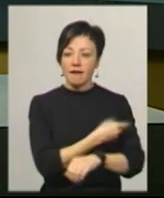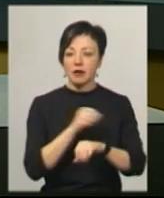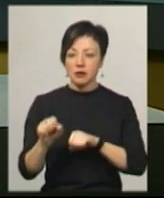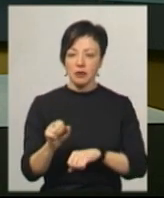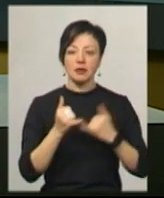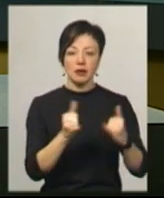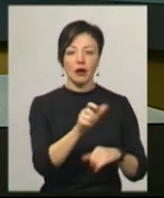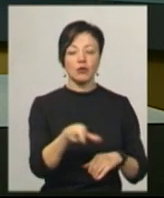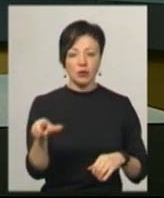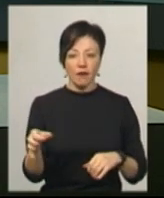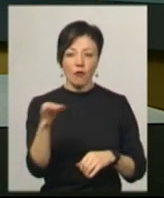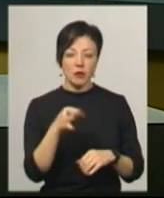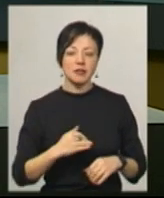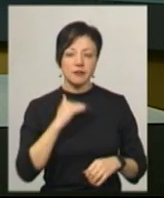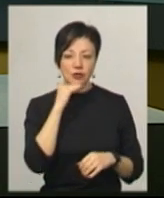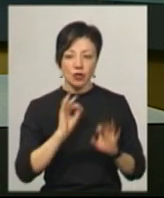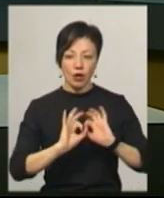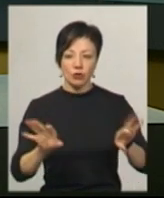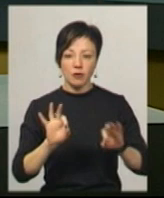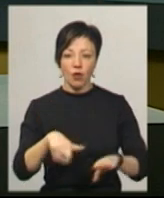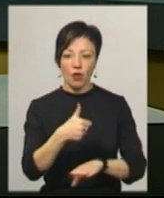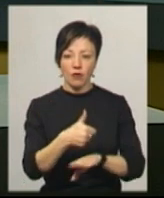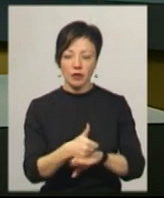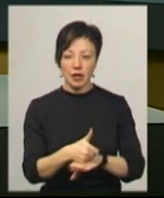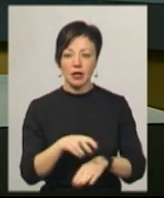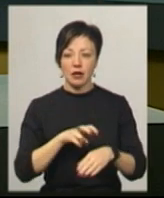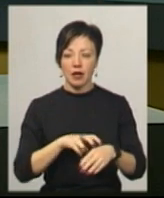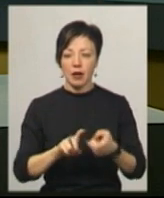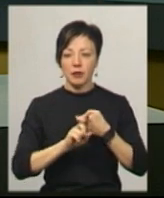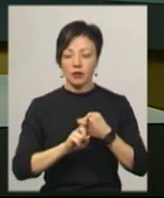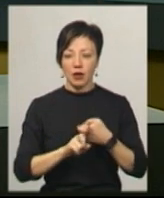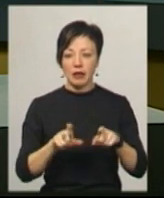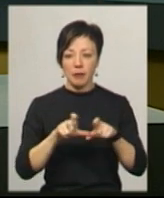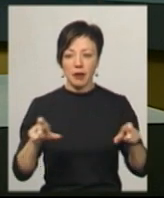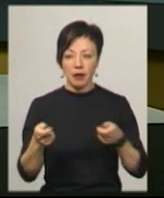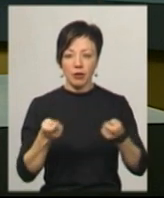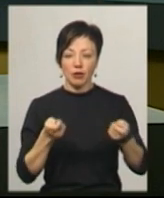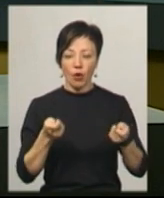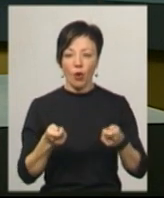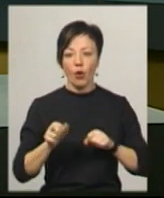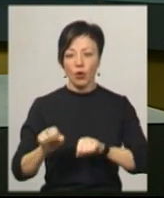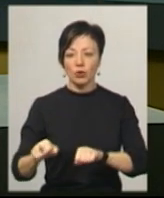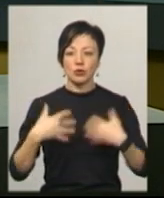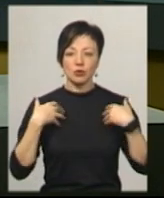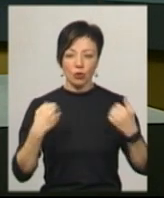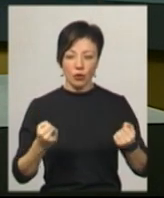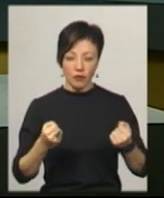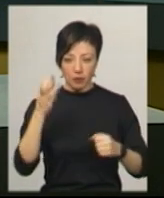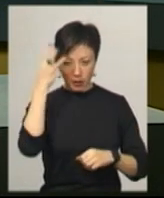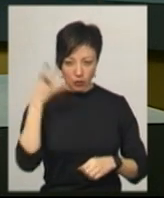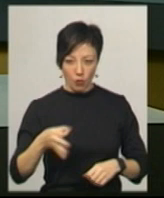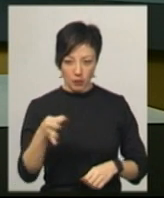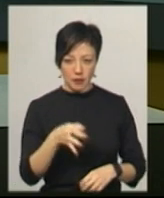Хмельницькій області проти сказу вистачає, розповів головний епідеміолог Департаменту охорони здоров'я Хмельницької ОДА Олександр Мирний.